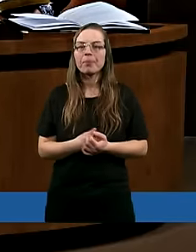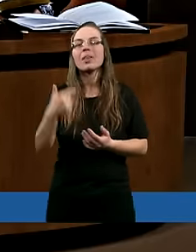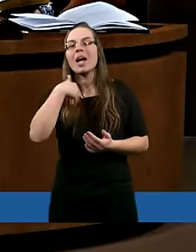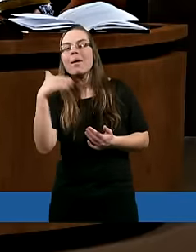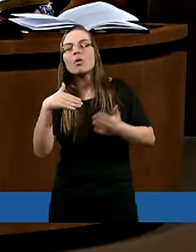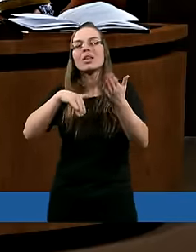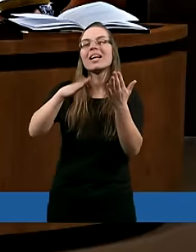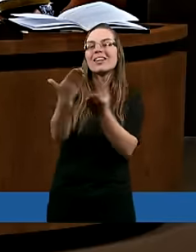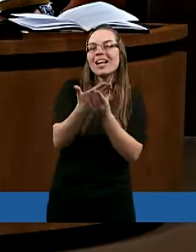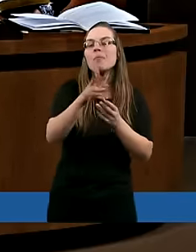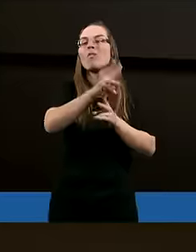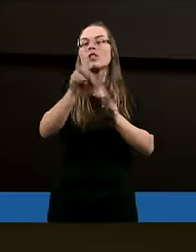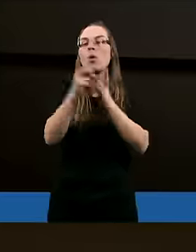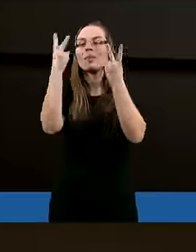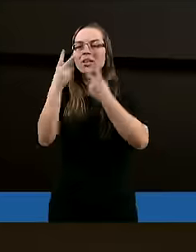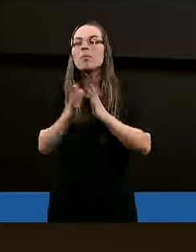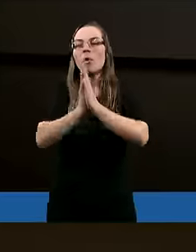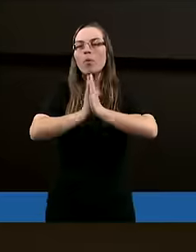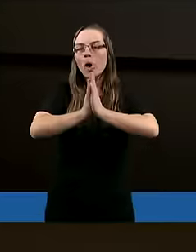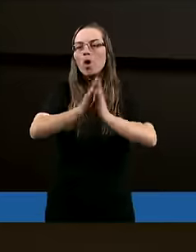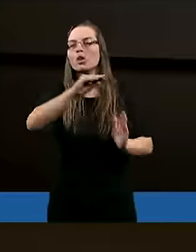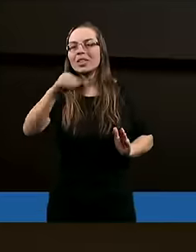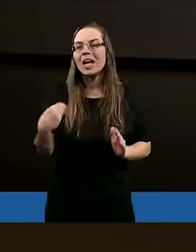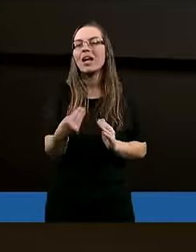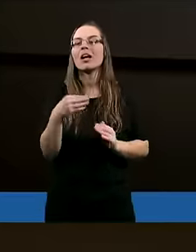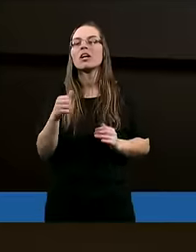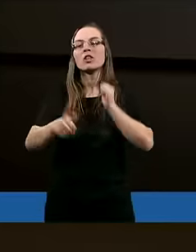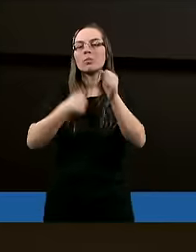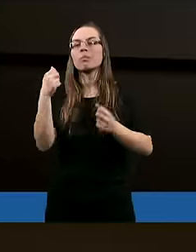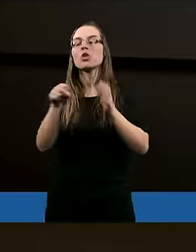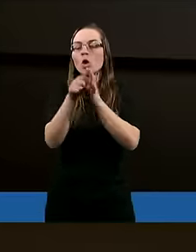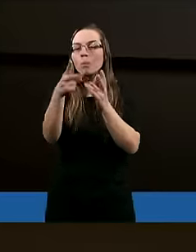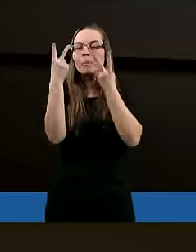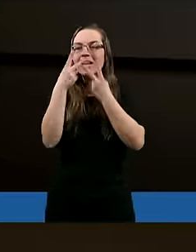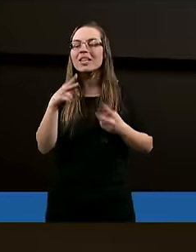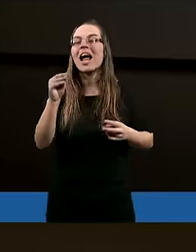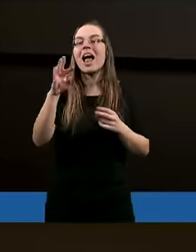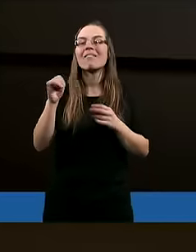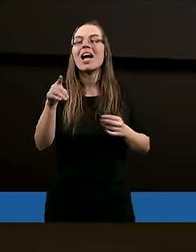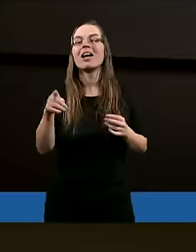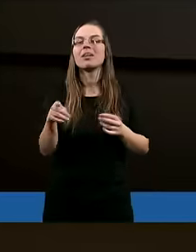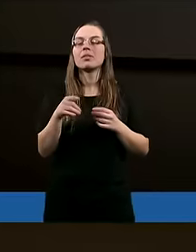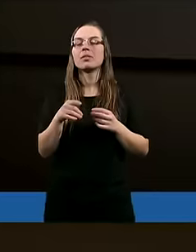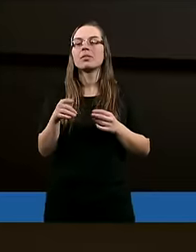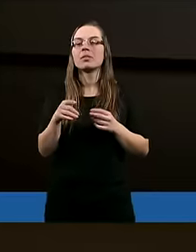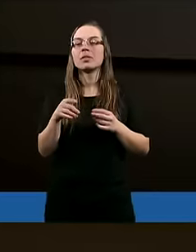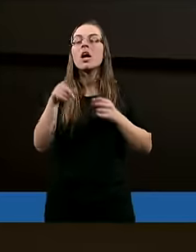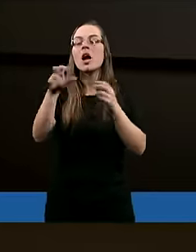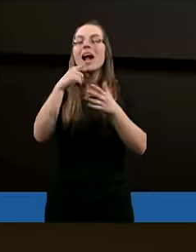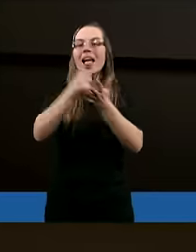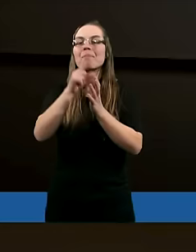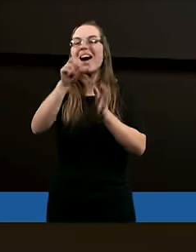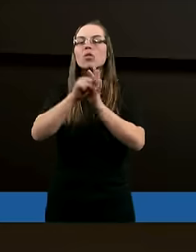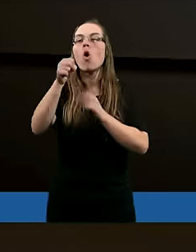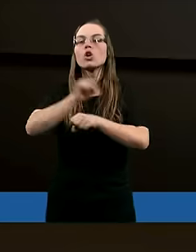Ja może też zaproszę do przeczytania, poproszę was o przeczytanie tekstu z listu Pawła do